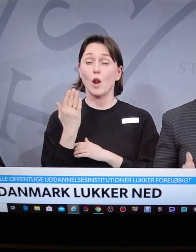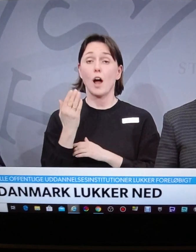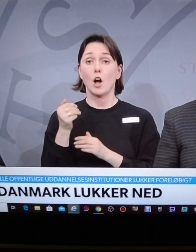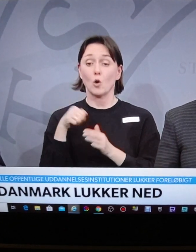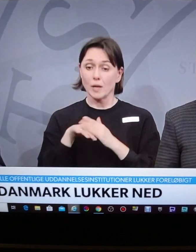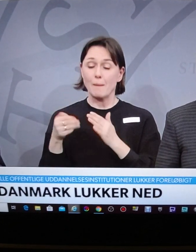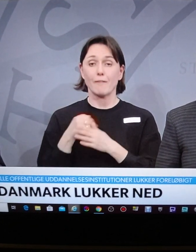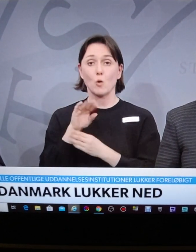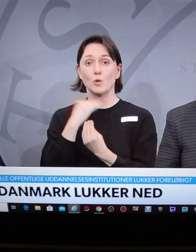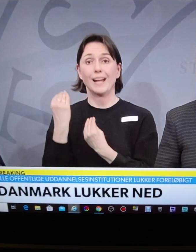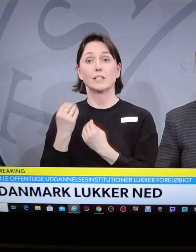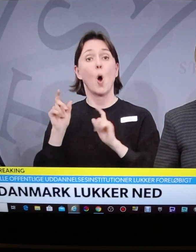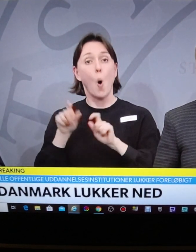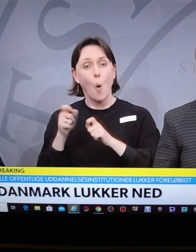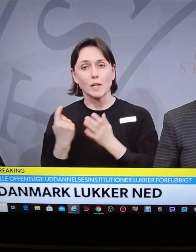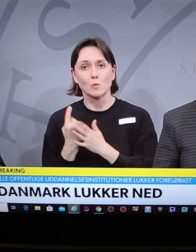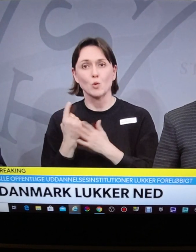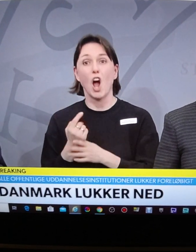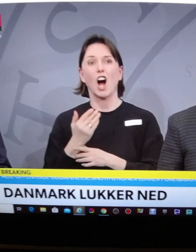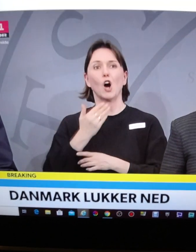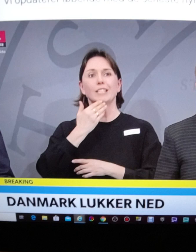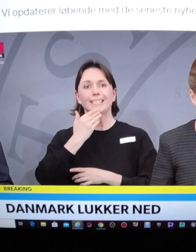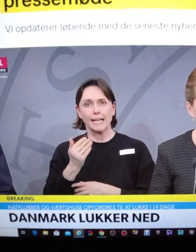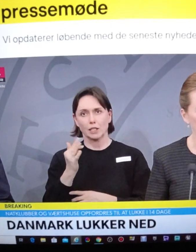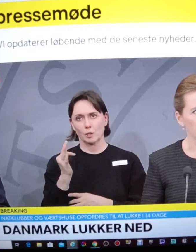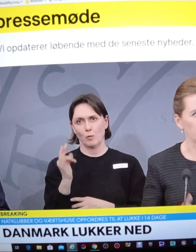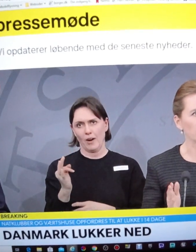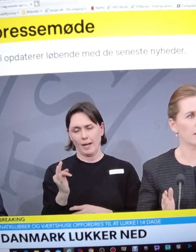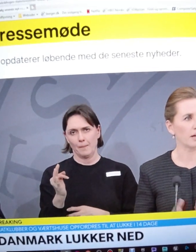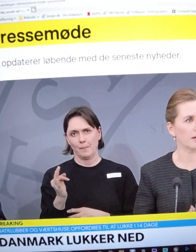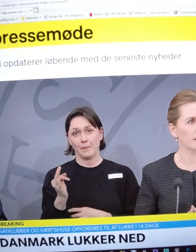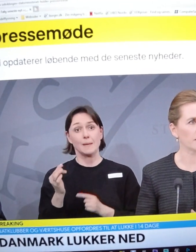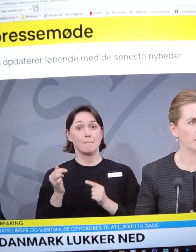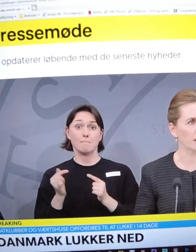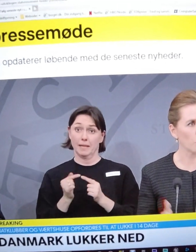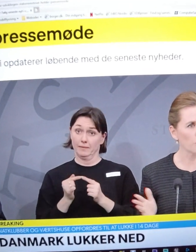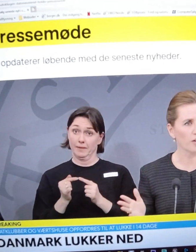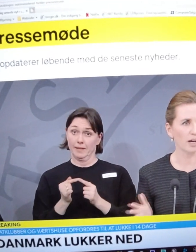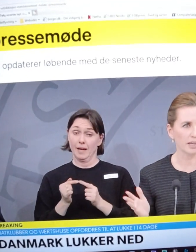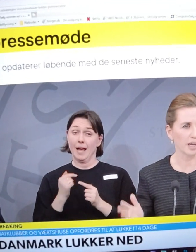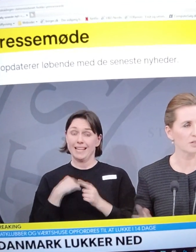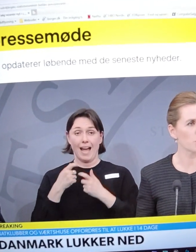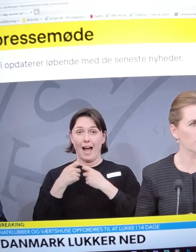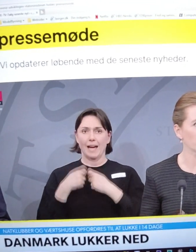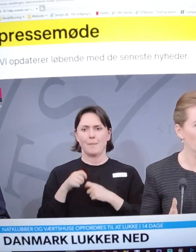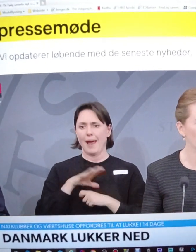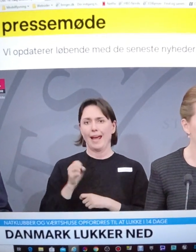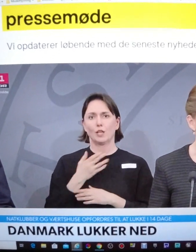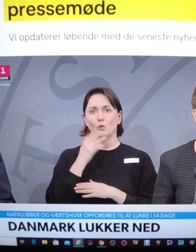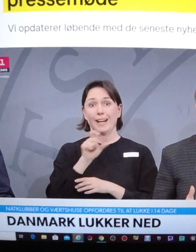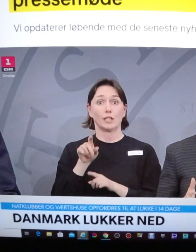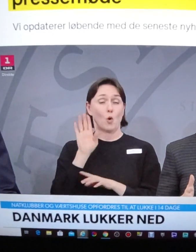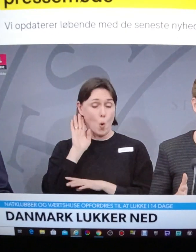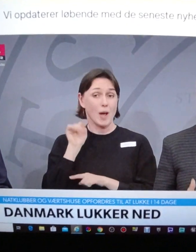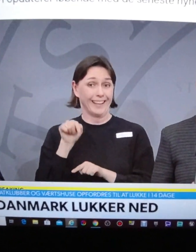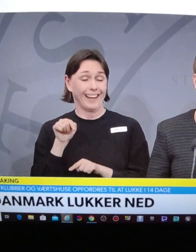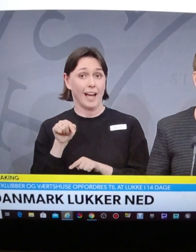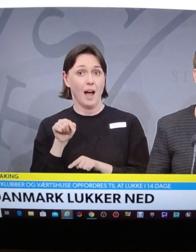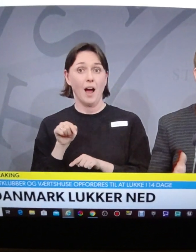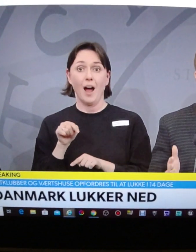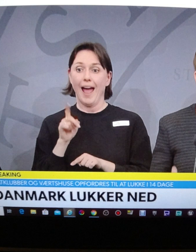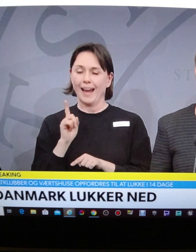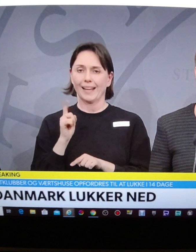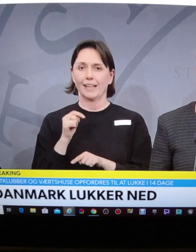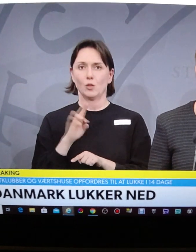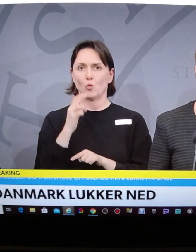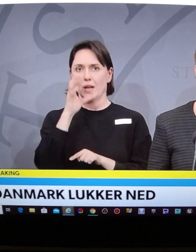hurtigst muligt senest på fredag. Men jeg går ud fra, at alle studerende hører det allerede i aften